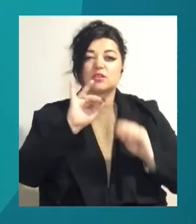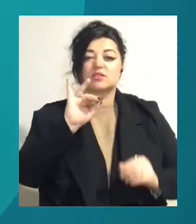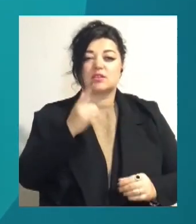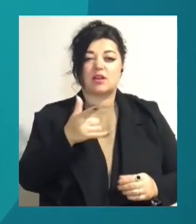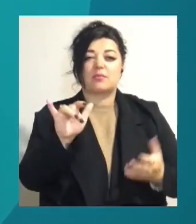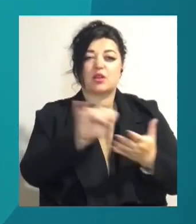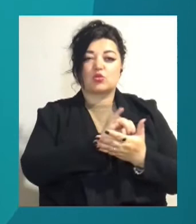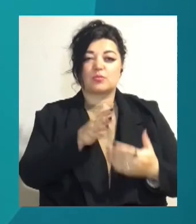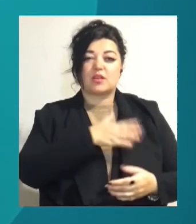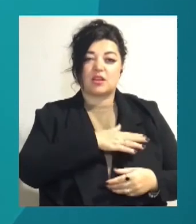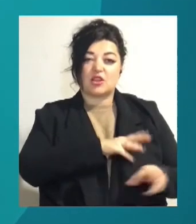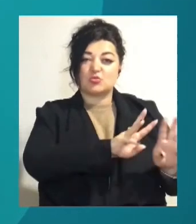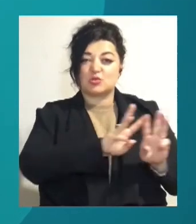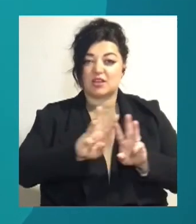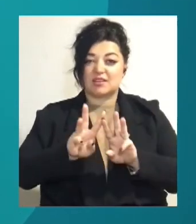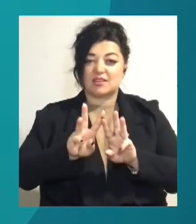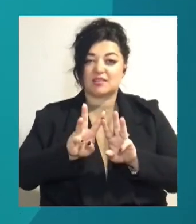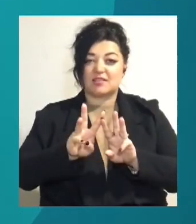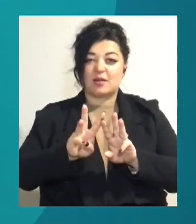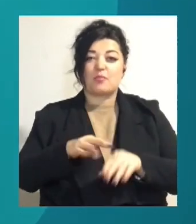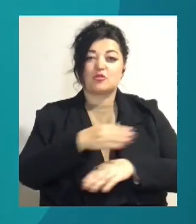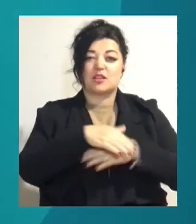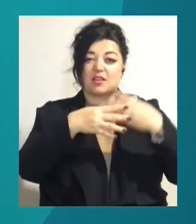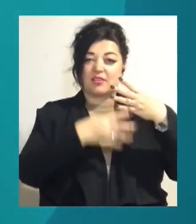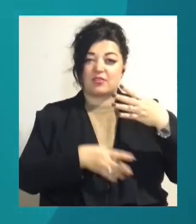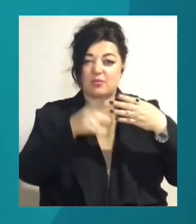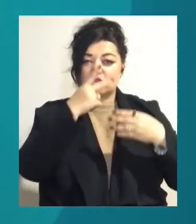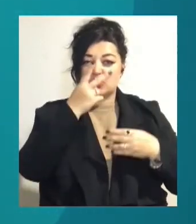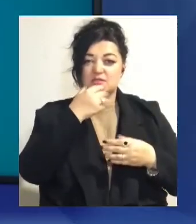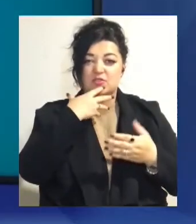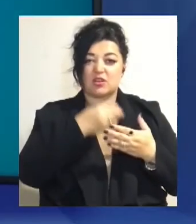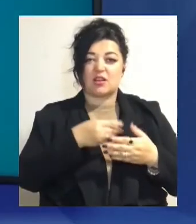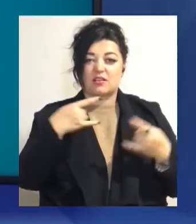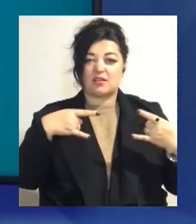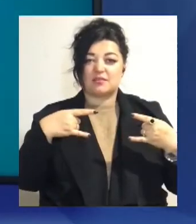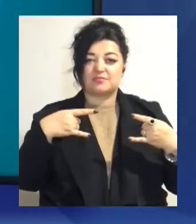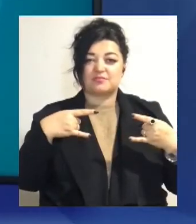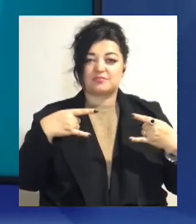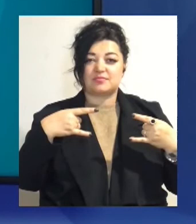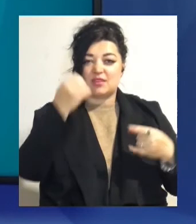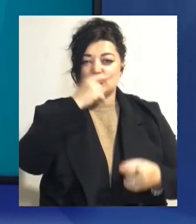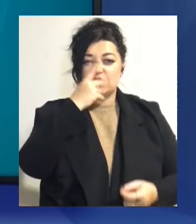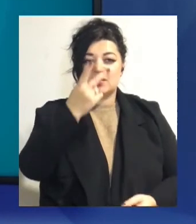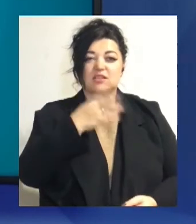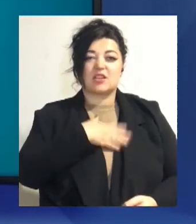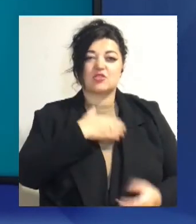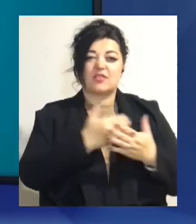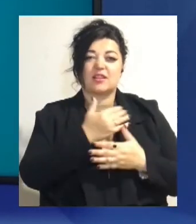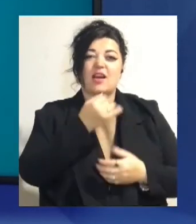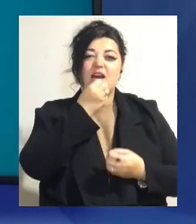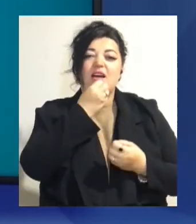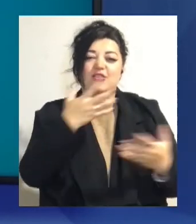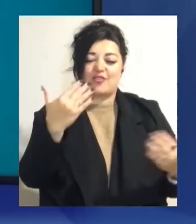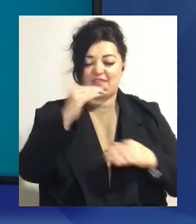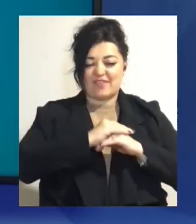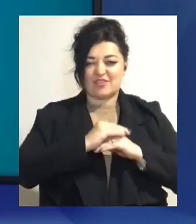в Інстаграмі, на Ютюб та на нашому сайті. Посилання на них ви бачите на своїх екранах. Дякую, що дивилися наші новини і гарного вам